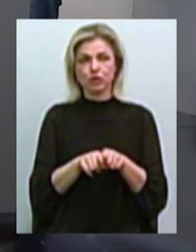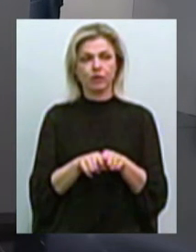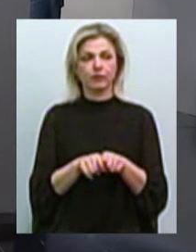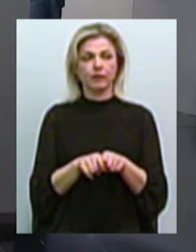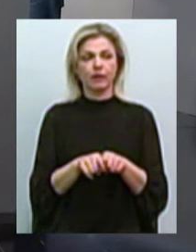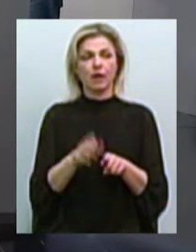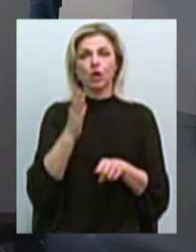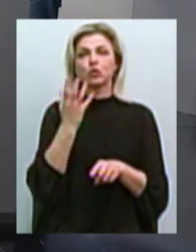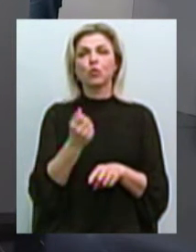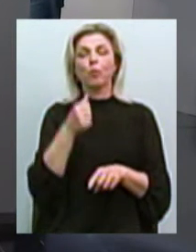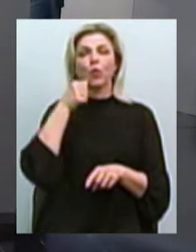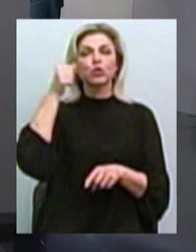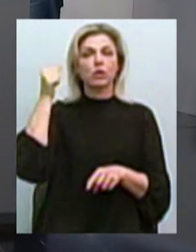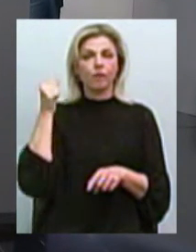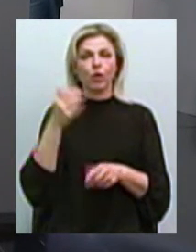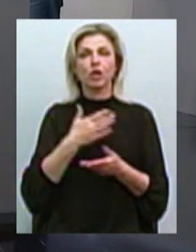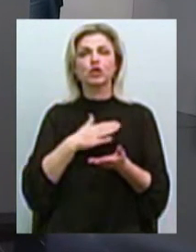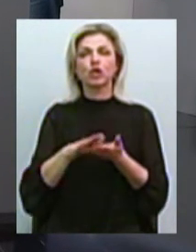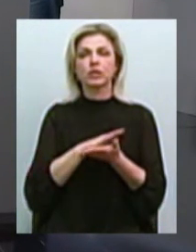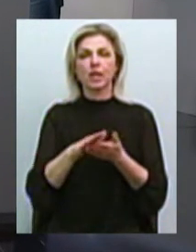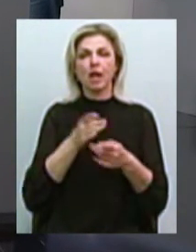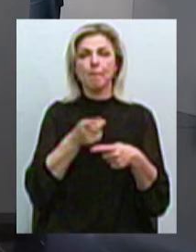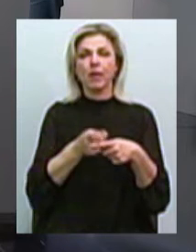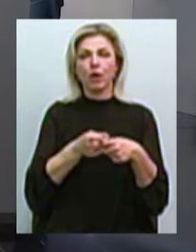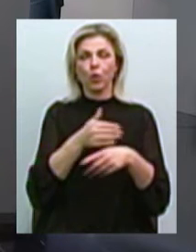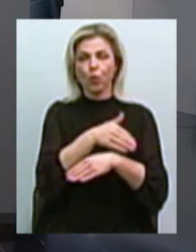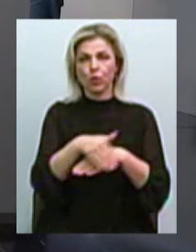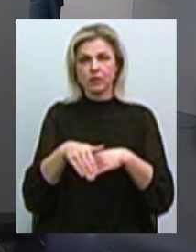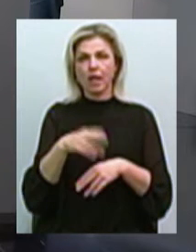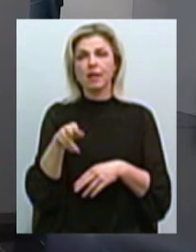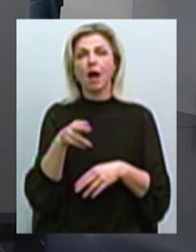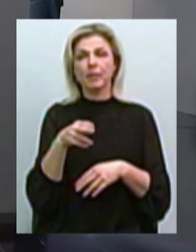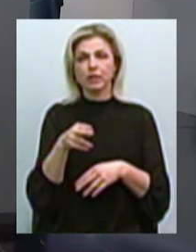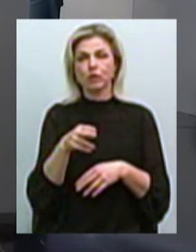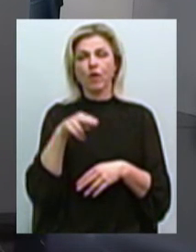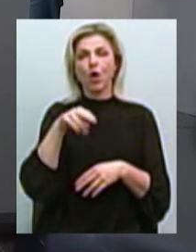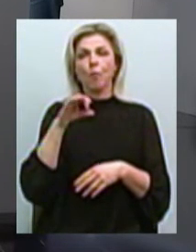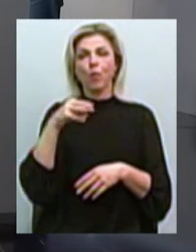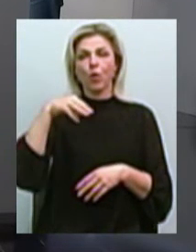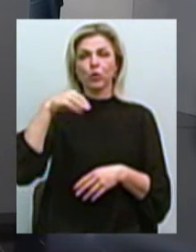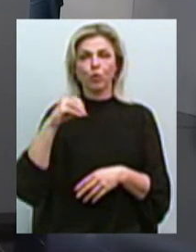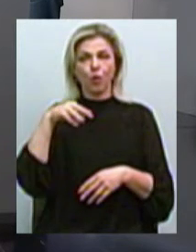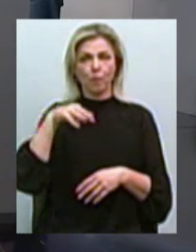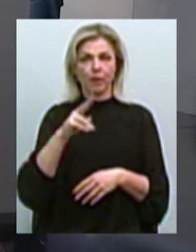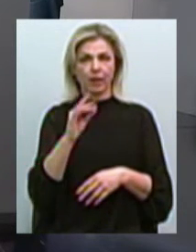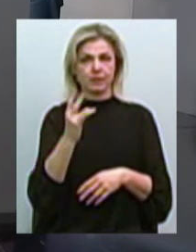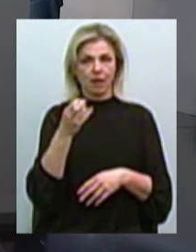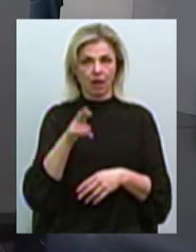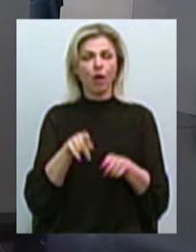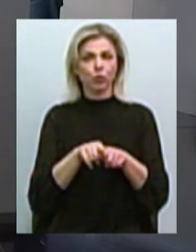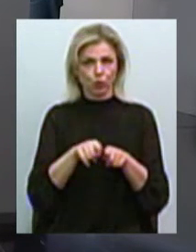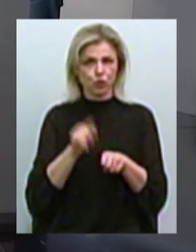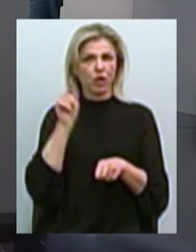ну, ще в прошлом году ми почистили перекресток ул. Декабристов-Потємкинська. Точно так же там було багато